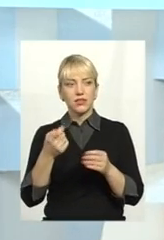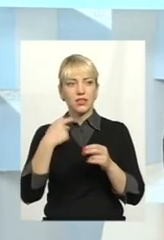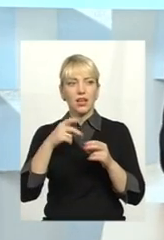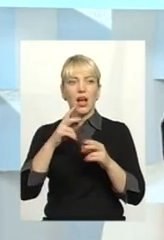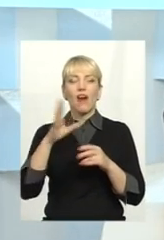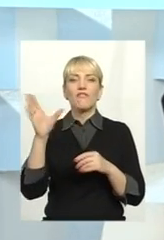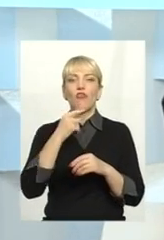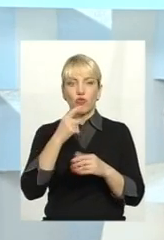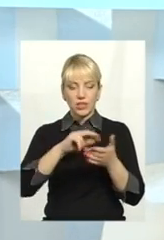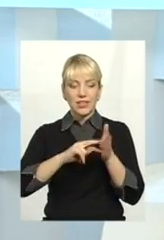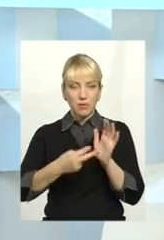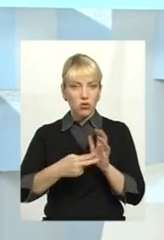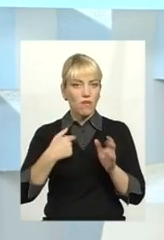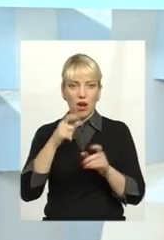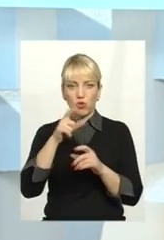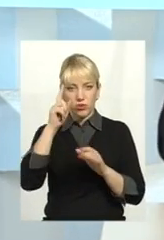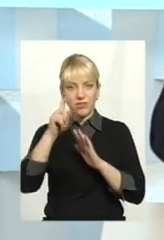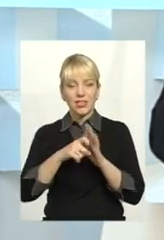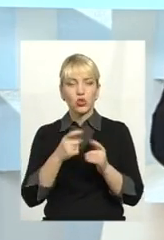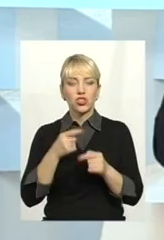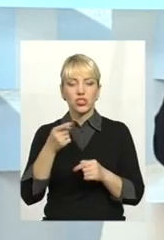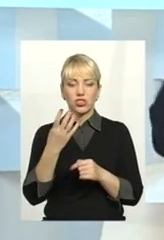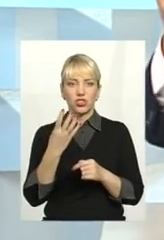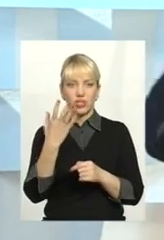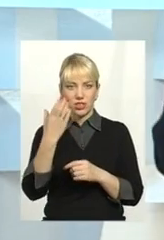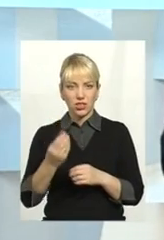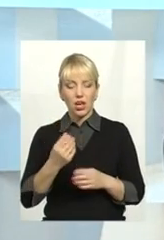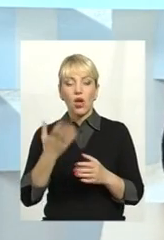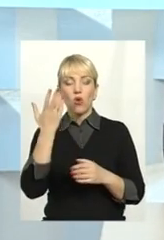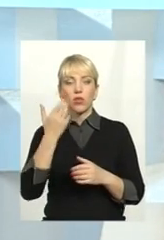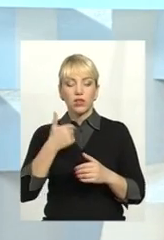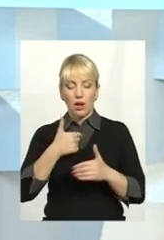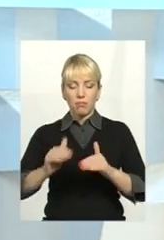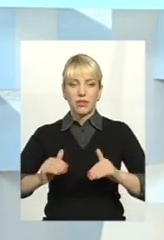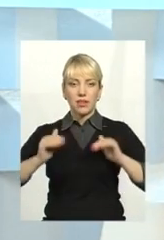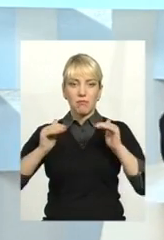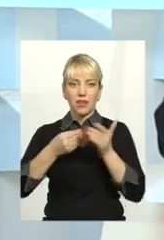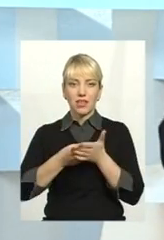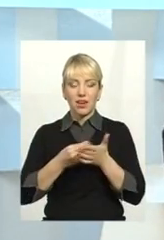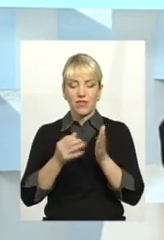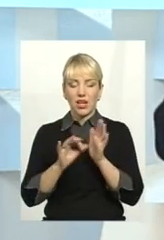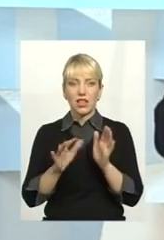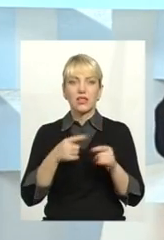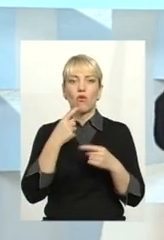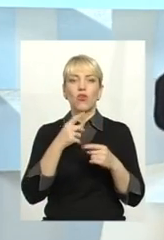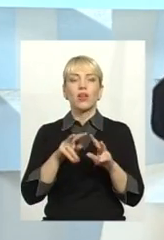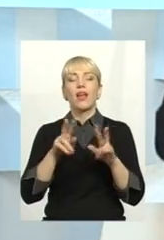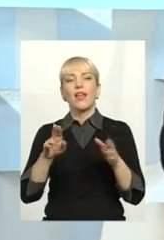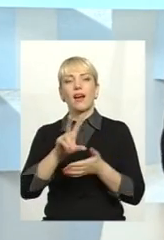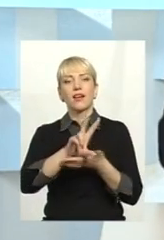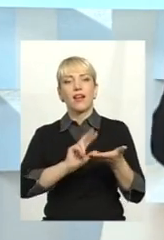сплановане. І розумієте, що відбувається? Коли нам підіймають ті ж самі тарифи на електроенергію, то кажуть, це як в Європі,